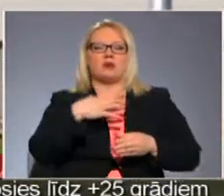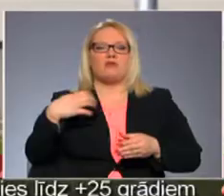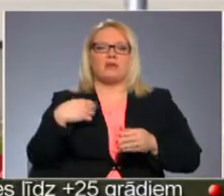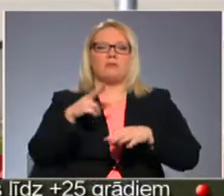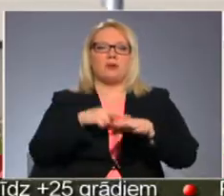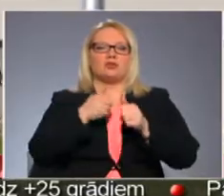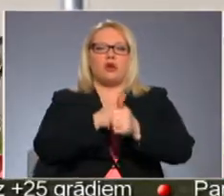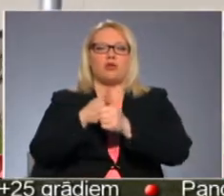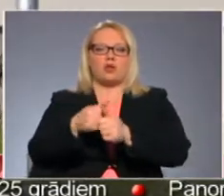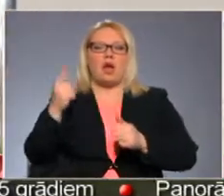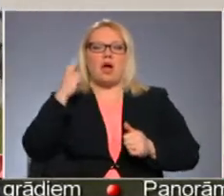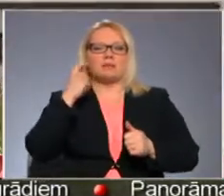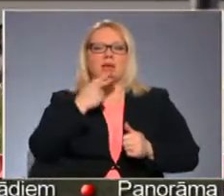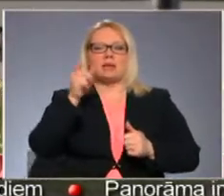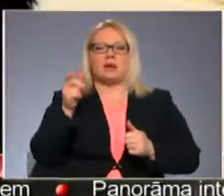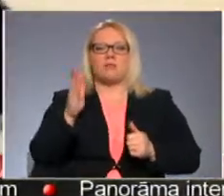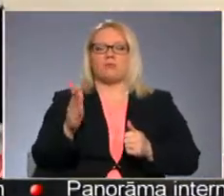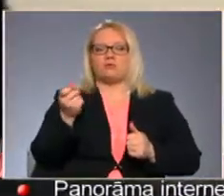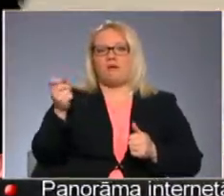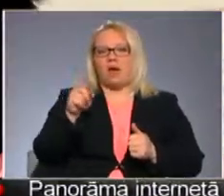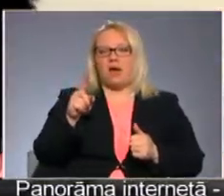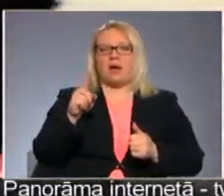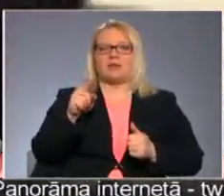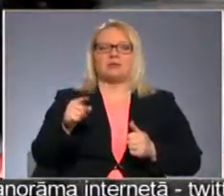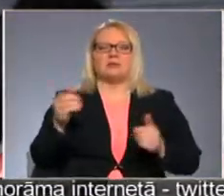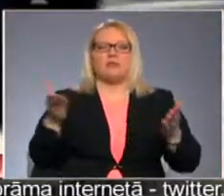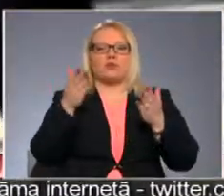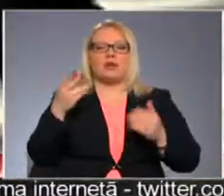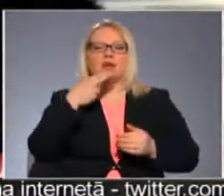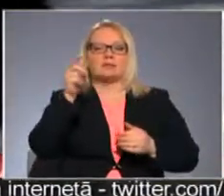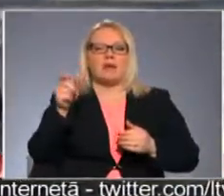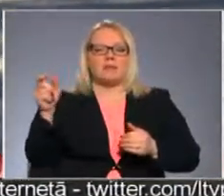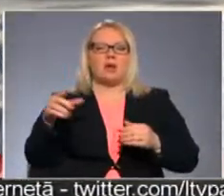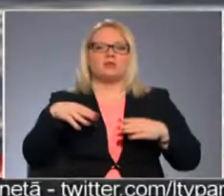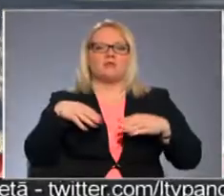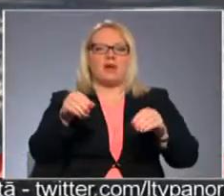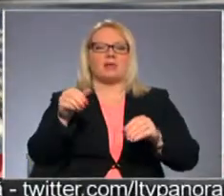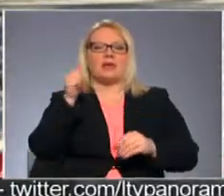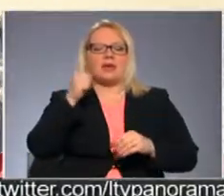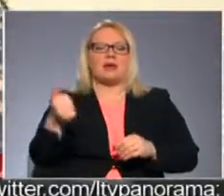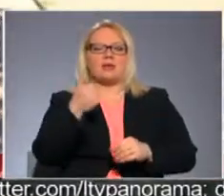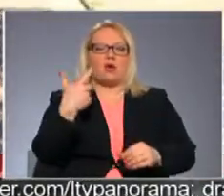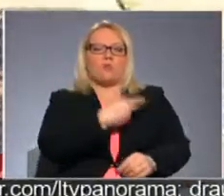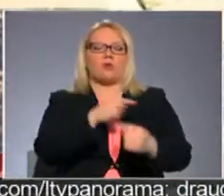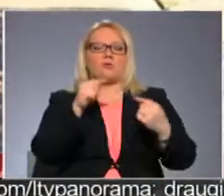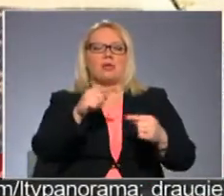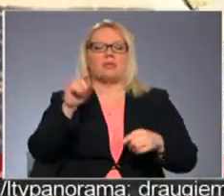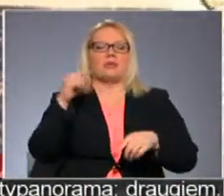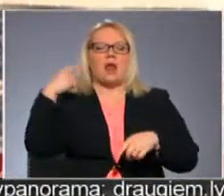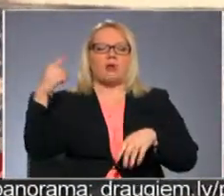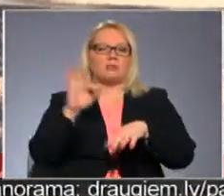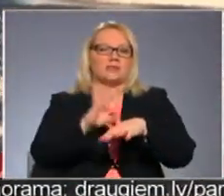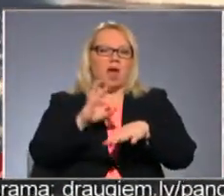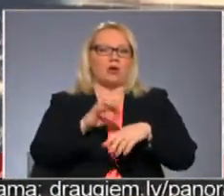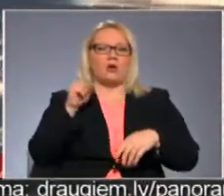kontroli apzinīgo saimnieku kļūs vairāk. Turklāt tas arī mudinā saimniekus – suņiem veikt igadējo poti pret rakums ārgu, jo arī